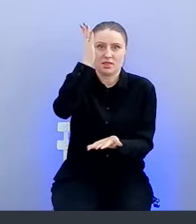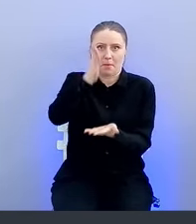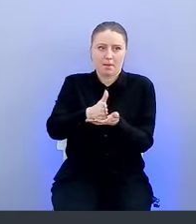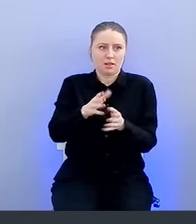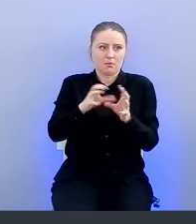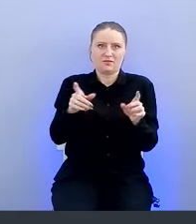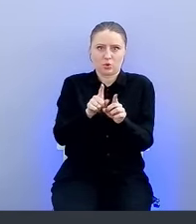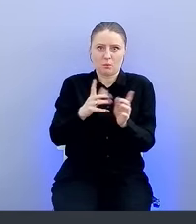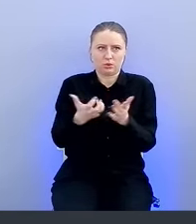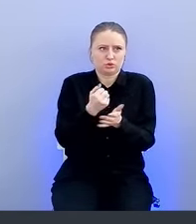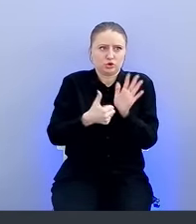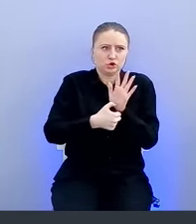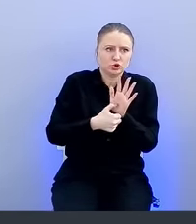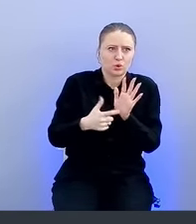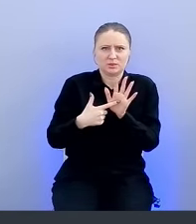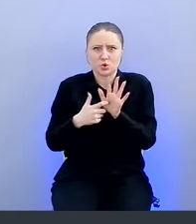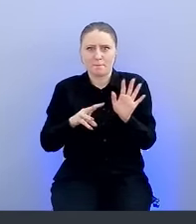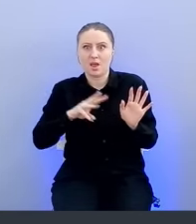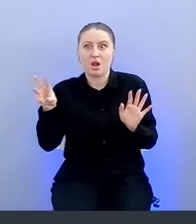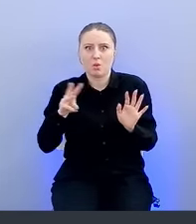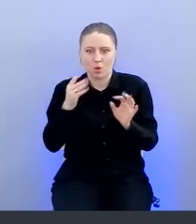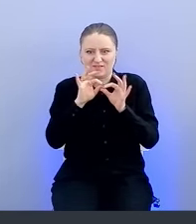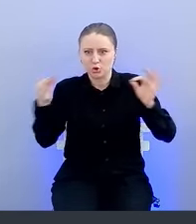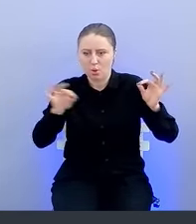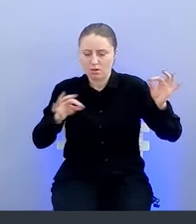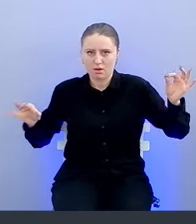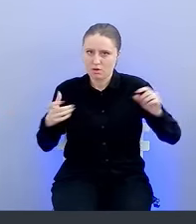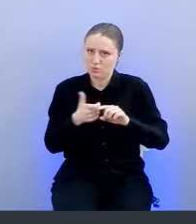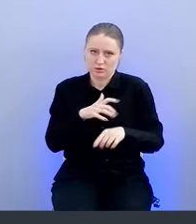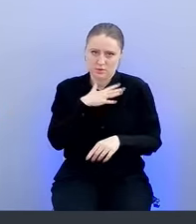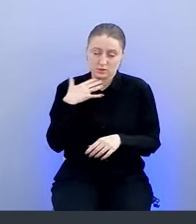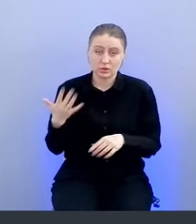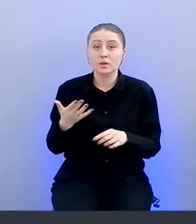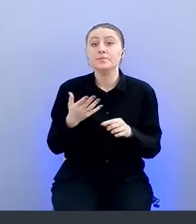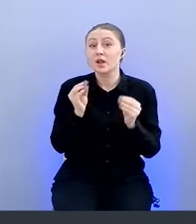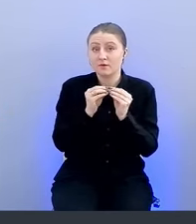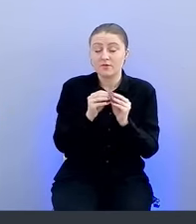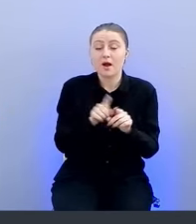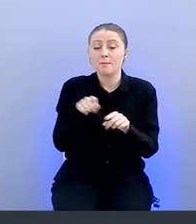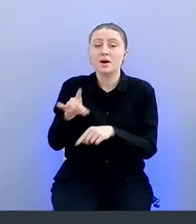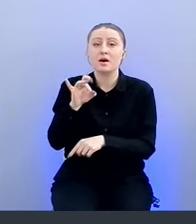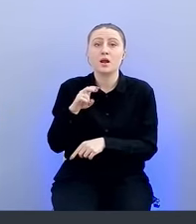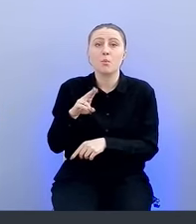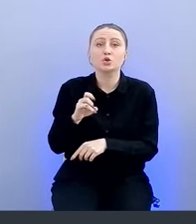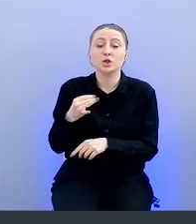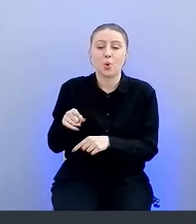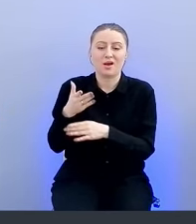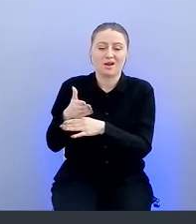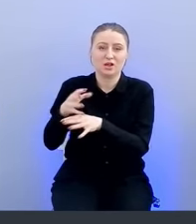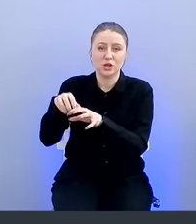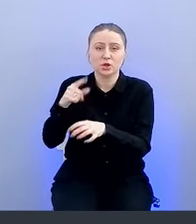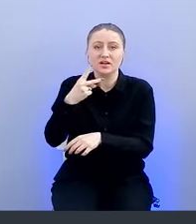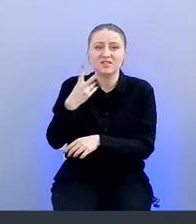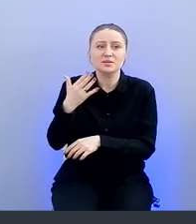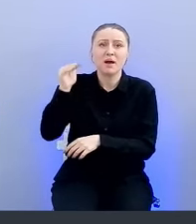получится около 600-700 миллионов, очень много. И то же самое касается репозиториев, да, то есть 25